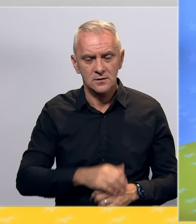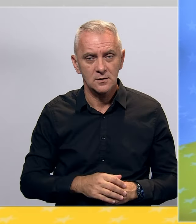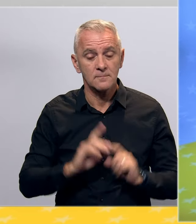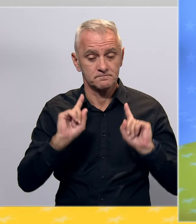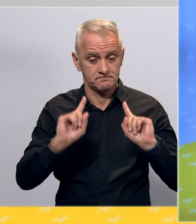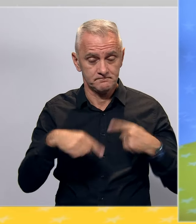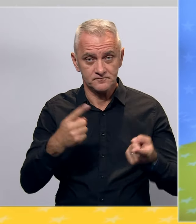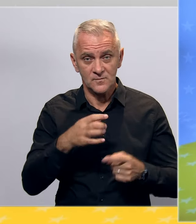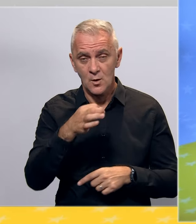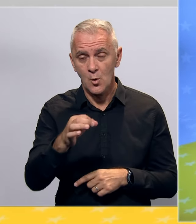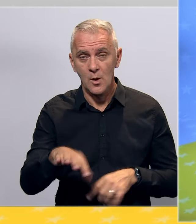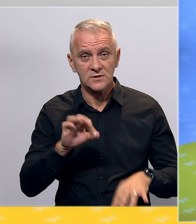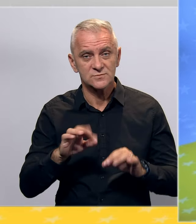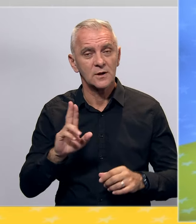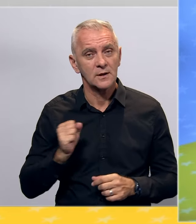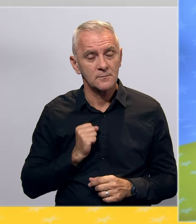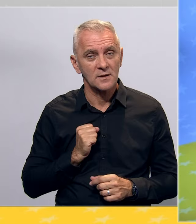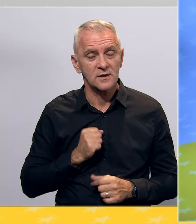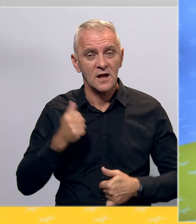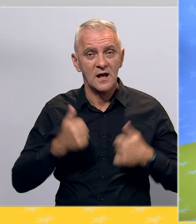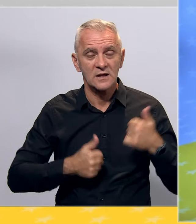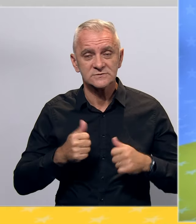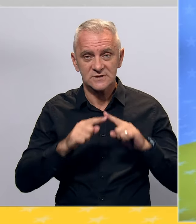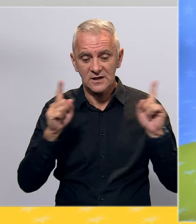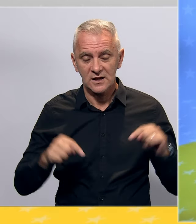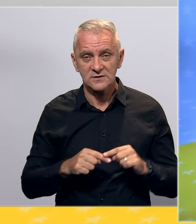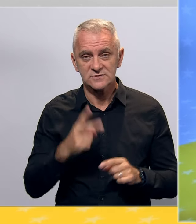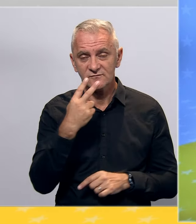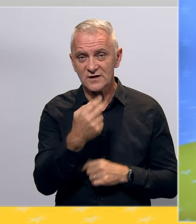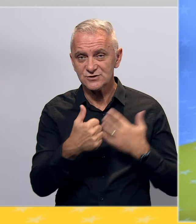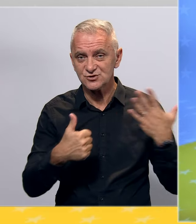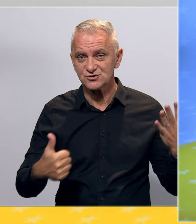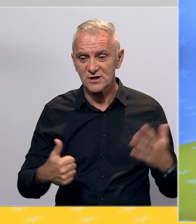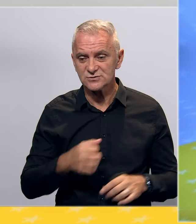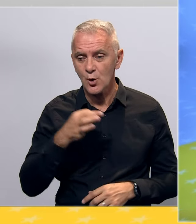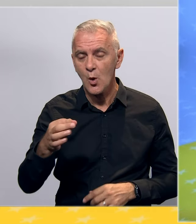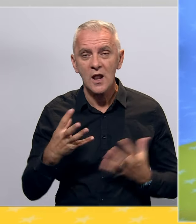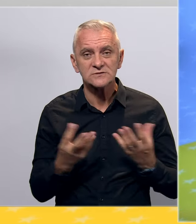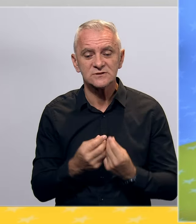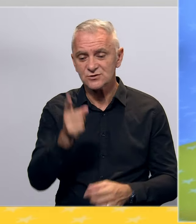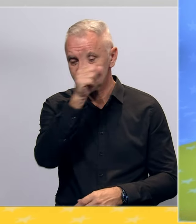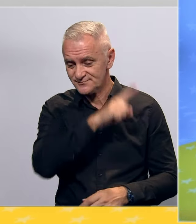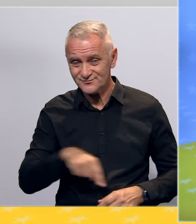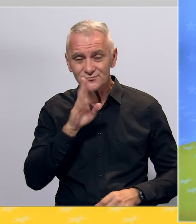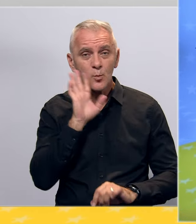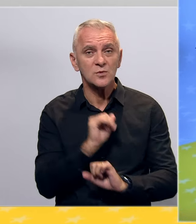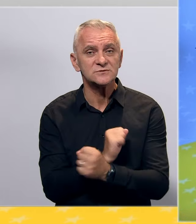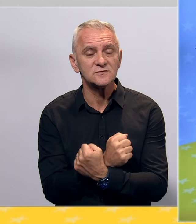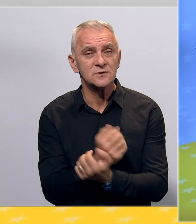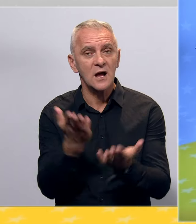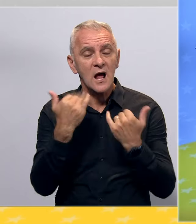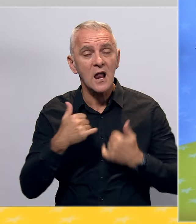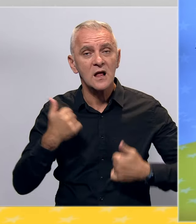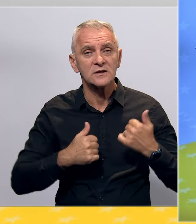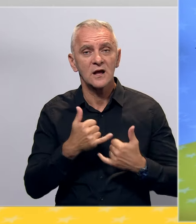predstojićim lokalnim izborima ćemo imati kandidatske liste u 26 lokalnih zajednica širom Bosne i Hercegovine, ali i kandidate